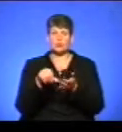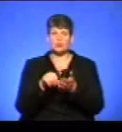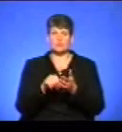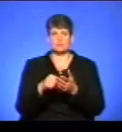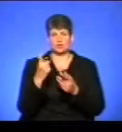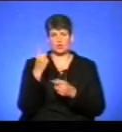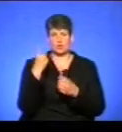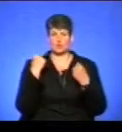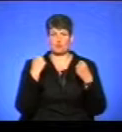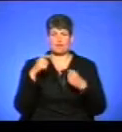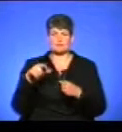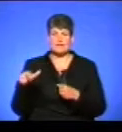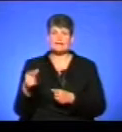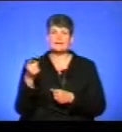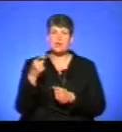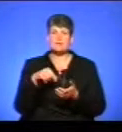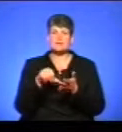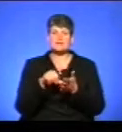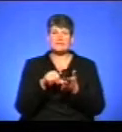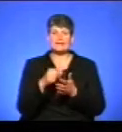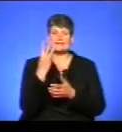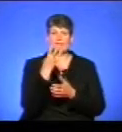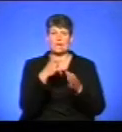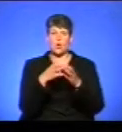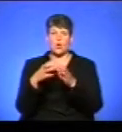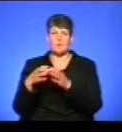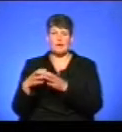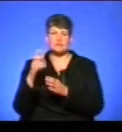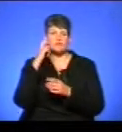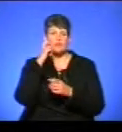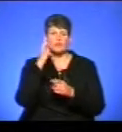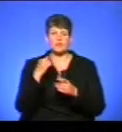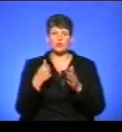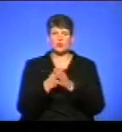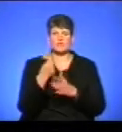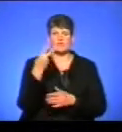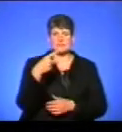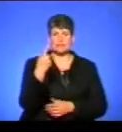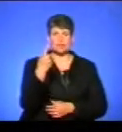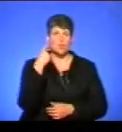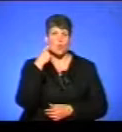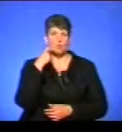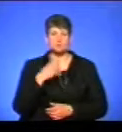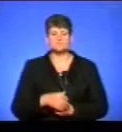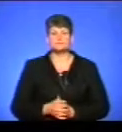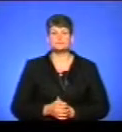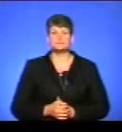сотня спортсменів. Тернопіль представляли три команди у віковій категорії до 21 року.